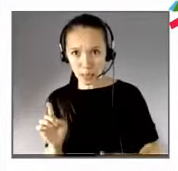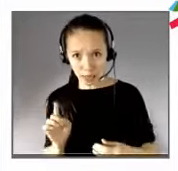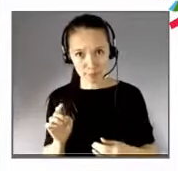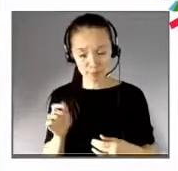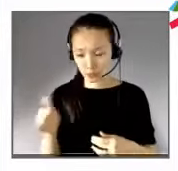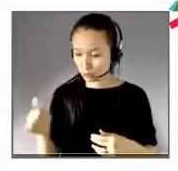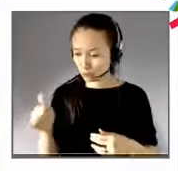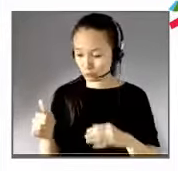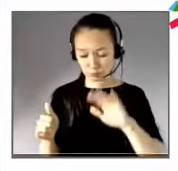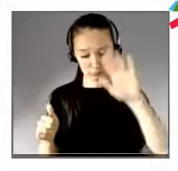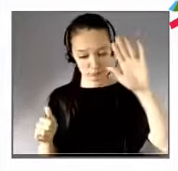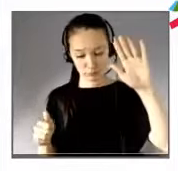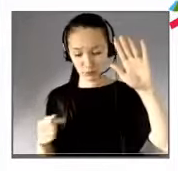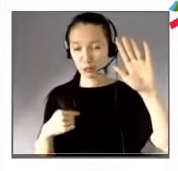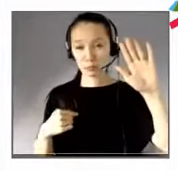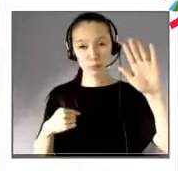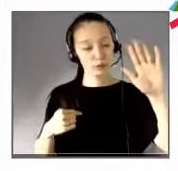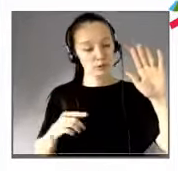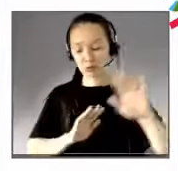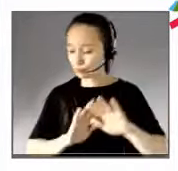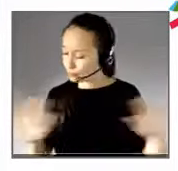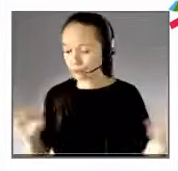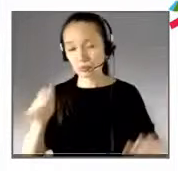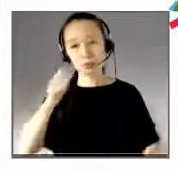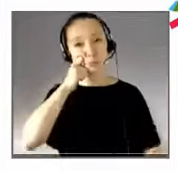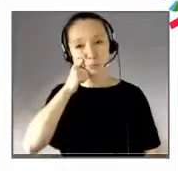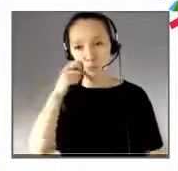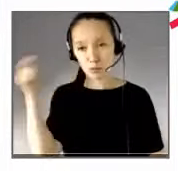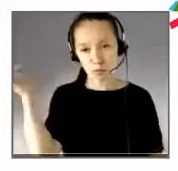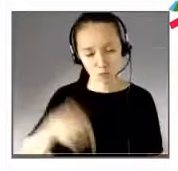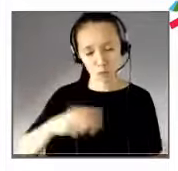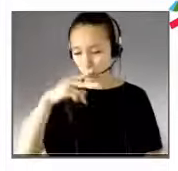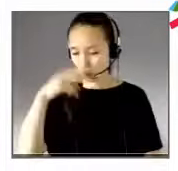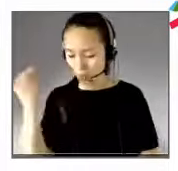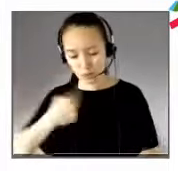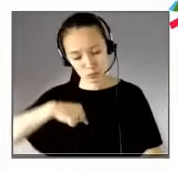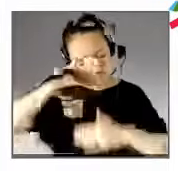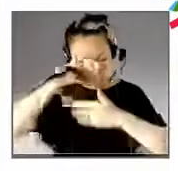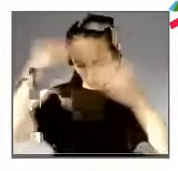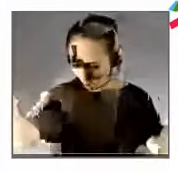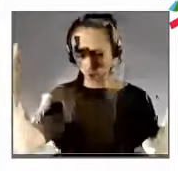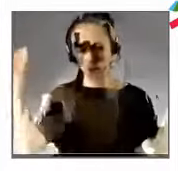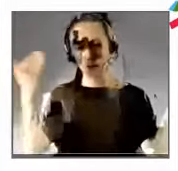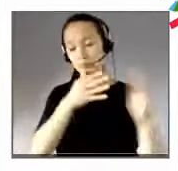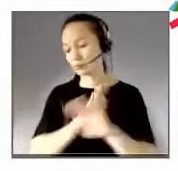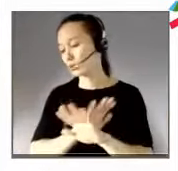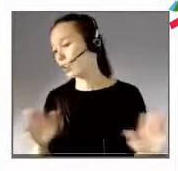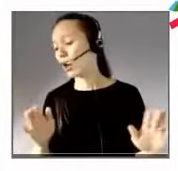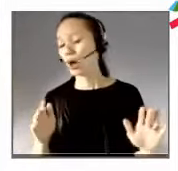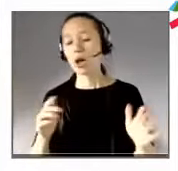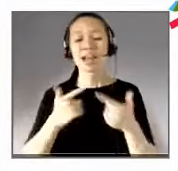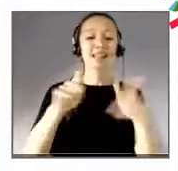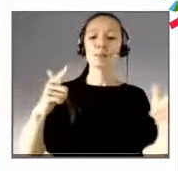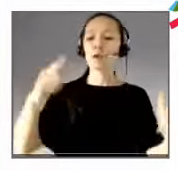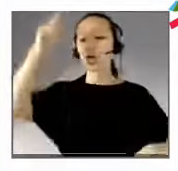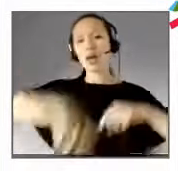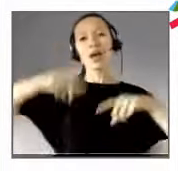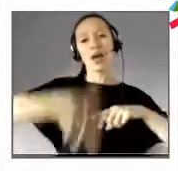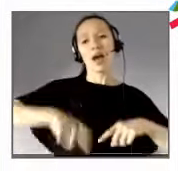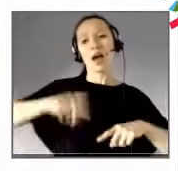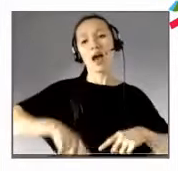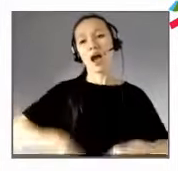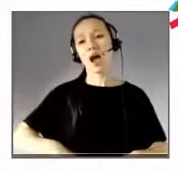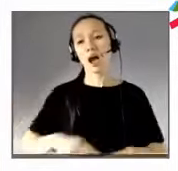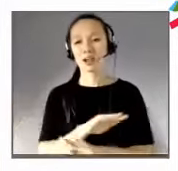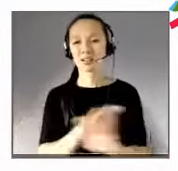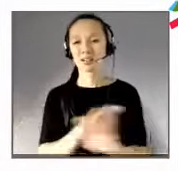pour dire non, il faut du présentiel, faut de l'humain, il y a marre, on n'en peut plus, on nous supprime toutes nos libertés et sans se rendre compte qu'en